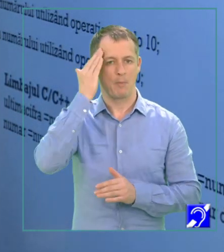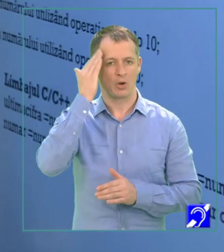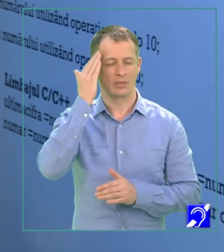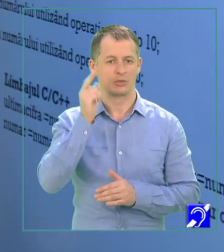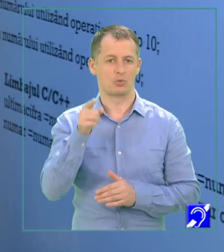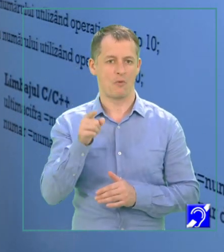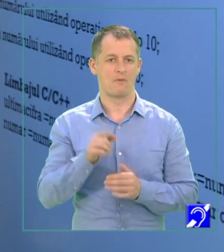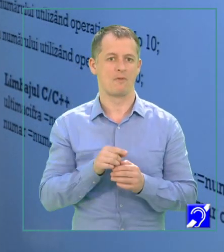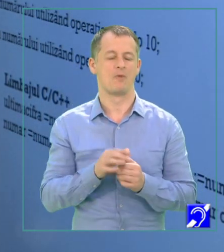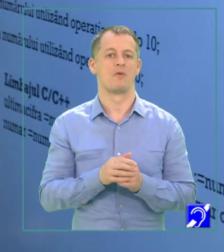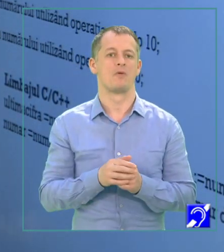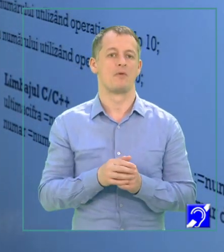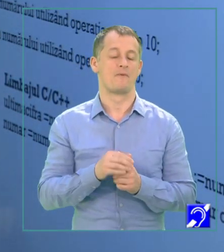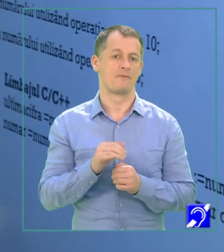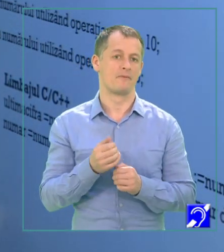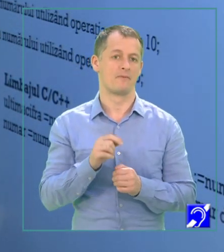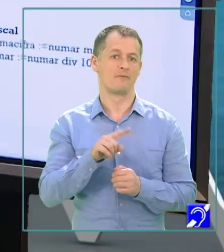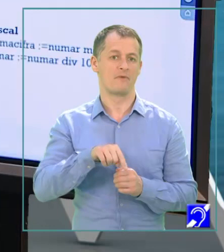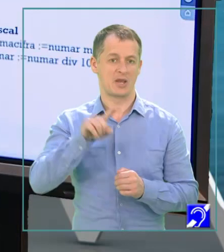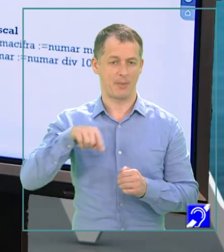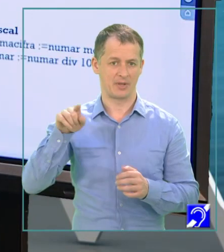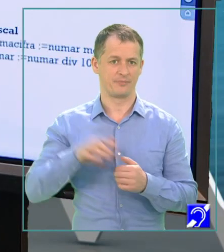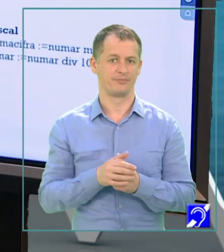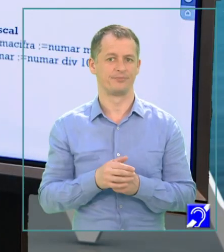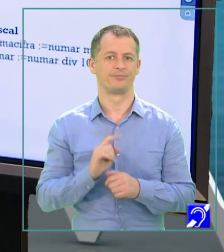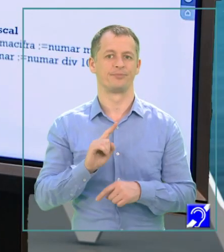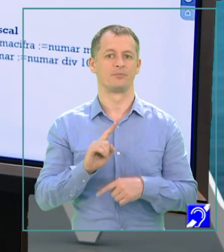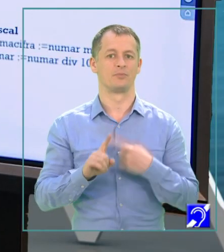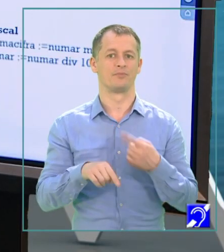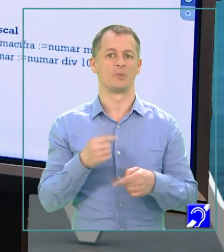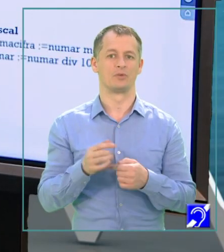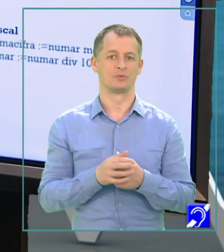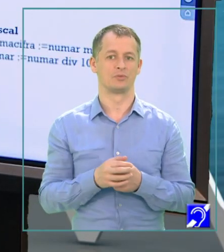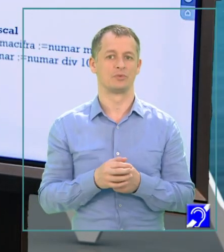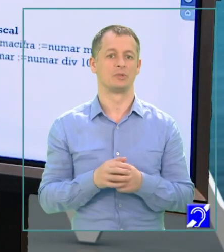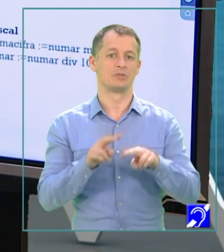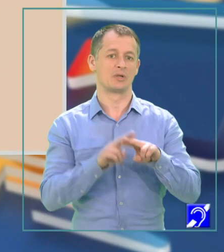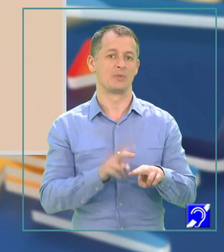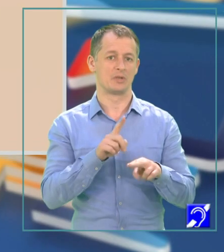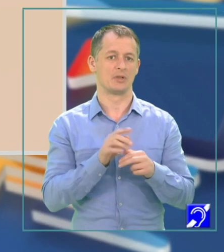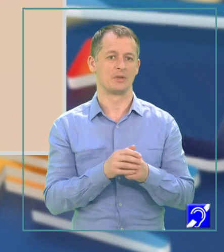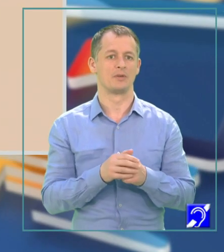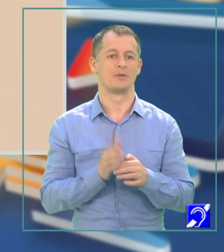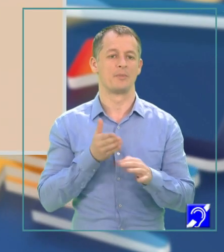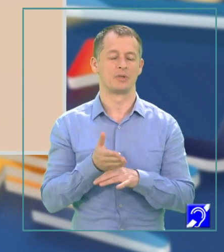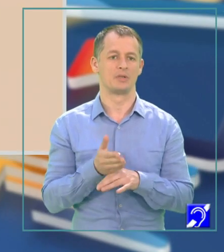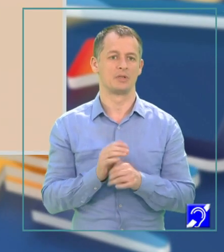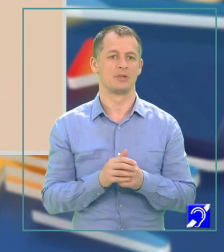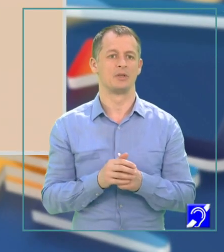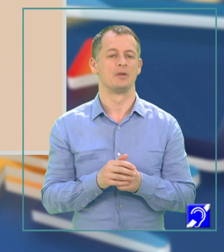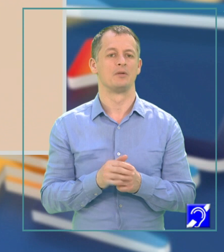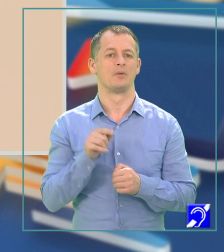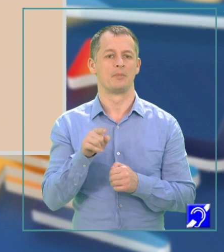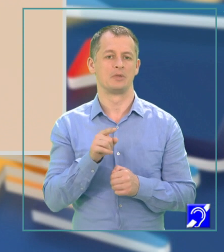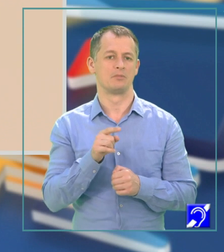se vor utiliza operatorii aritmetici. Restul împărțirii sau modulo reprezentat prin caracterul procent în limbajul